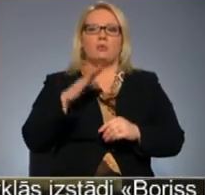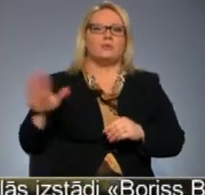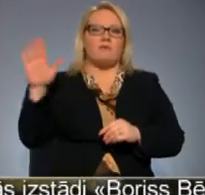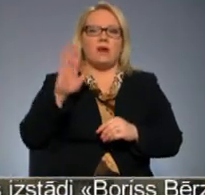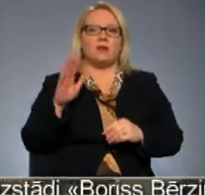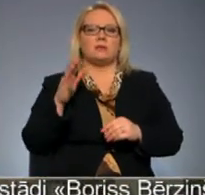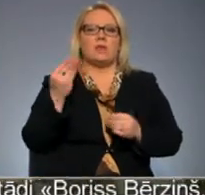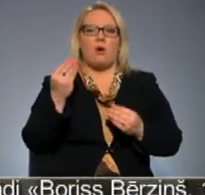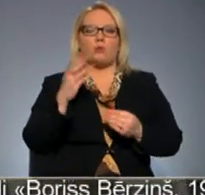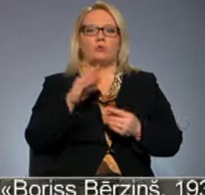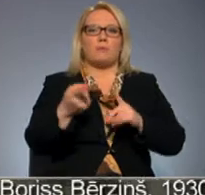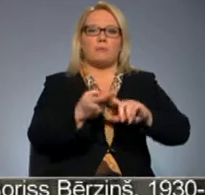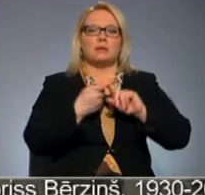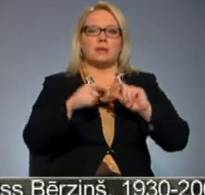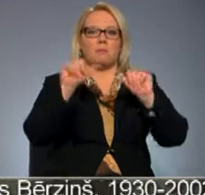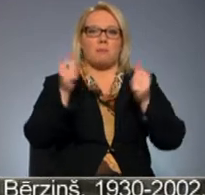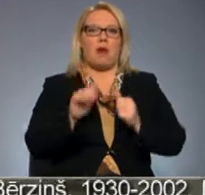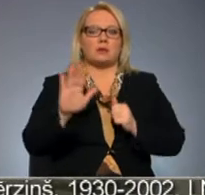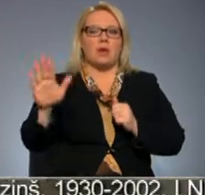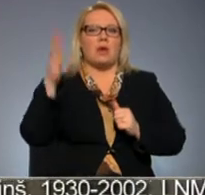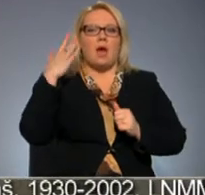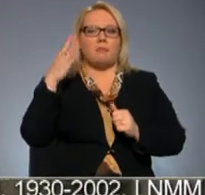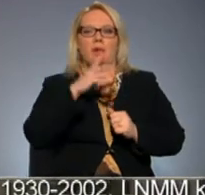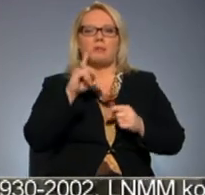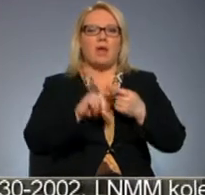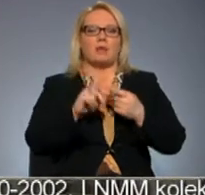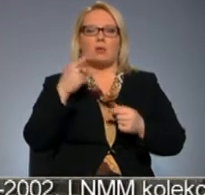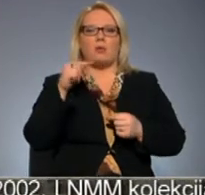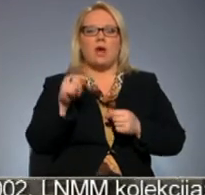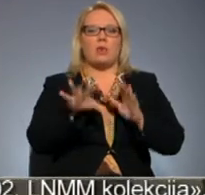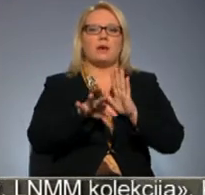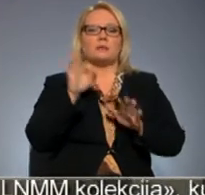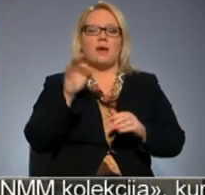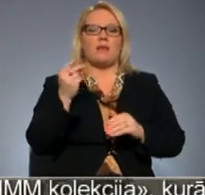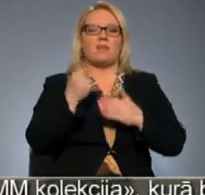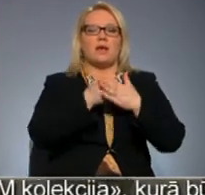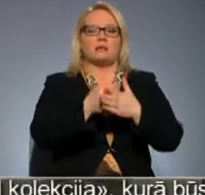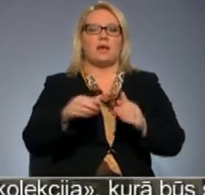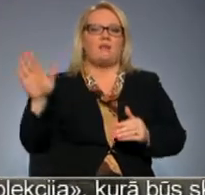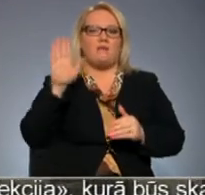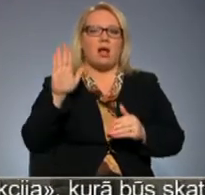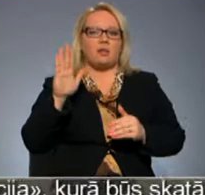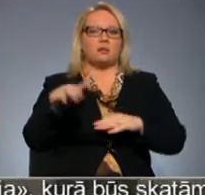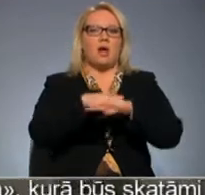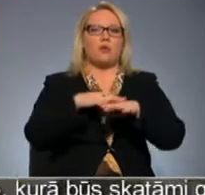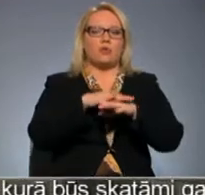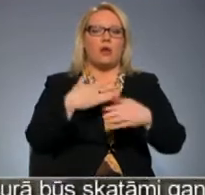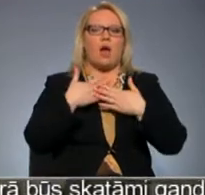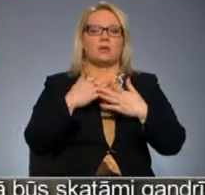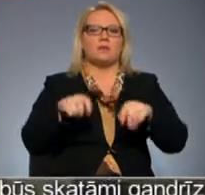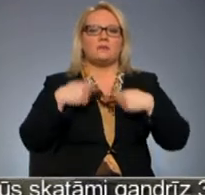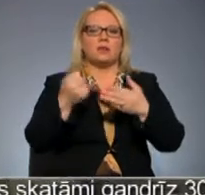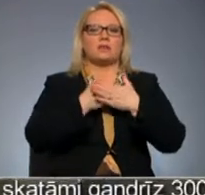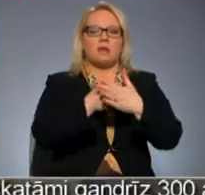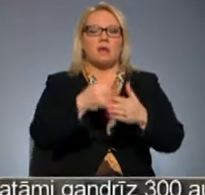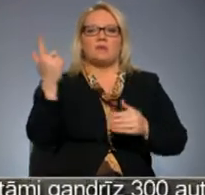naudas, ko iespējams piesaistīt mākslai. Amerikā neatkarīgi no tā, ko izvēlas finansēt valsts, auditorija aktīvi snieda savu atbalsta